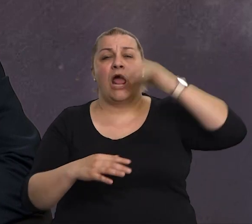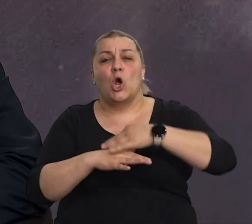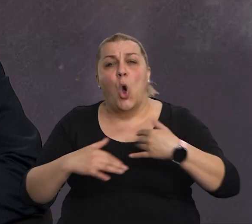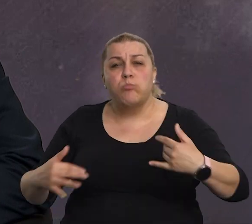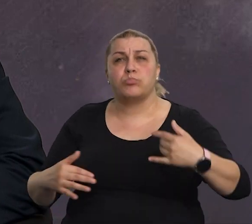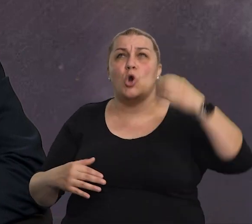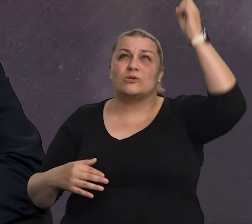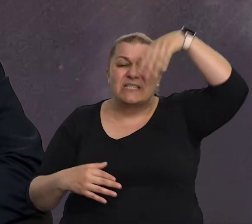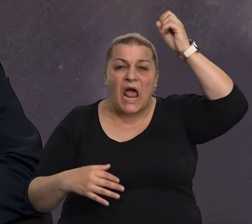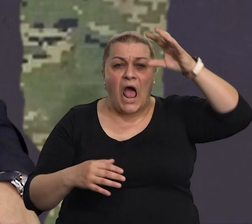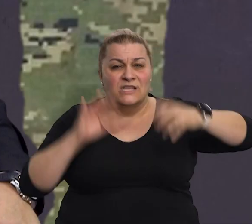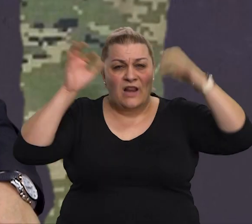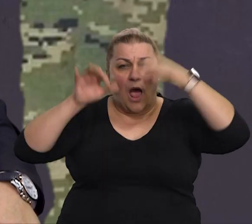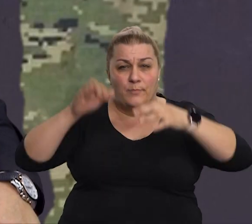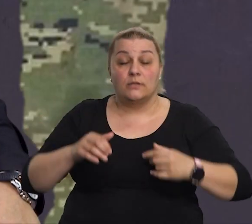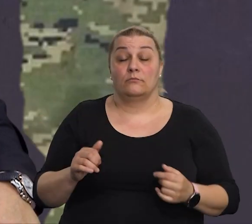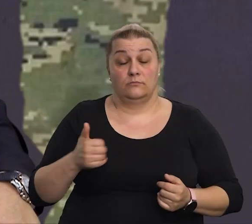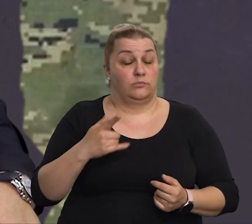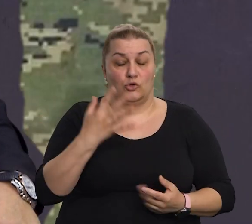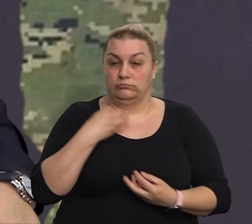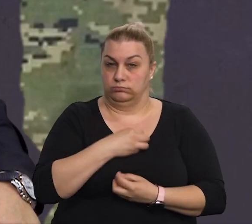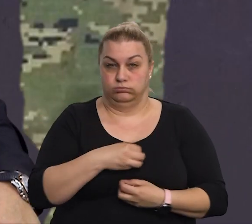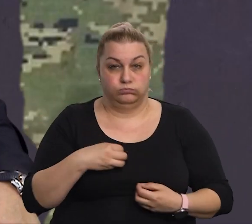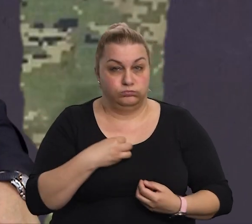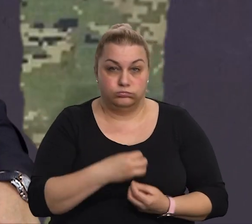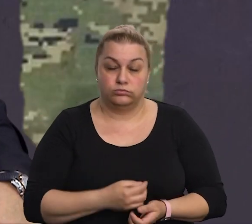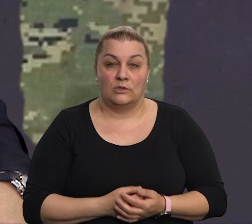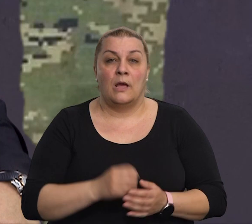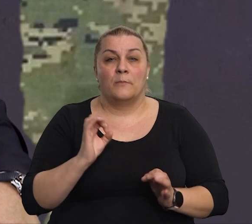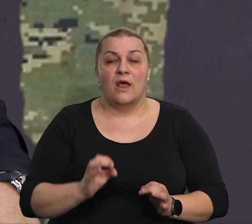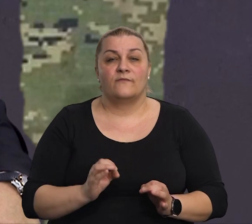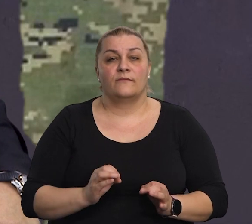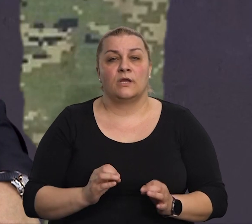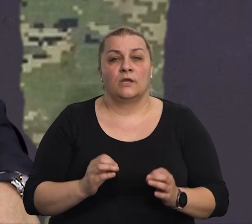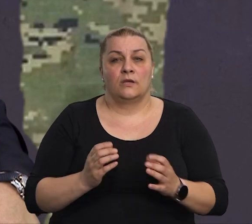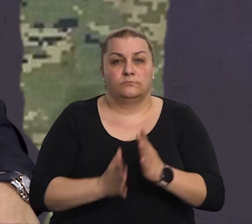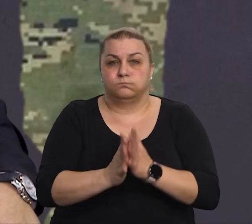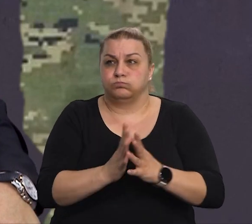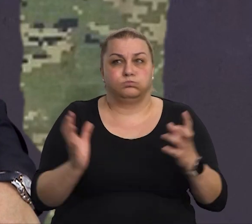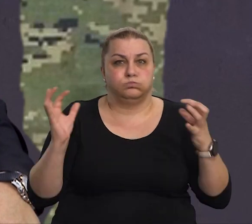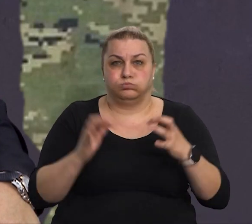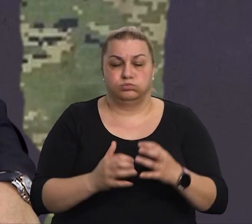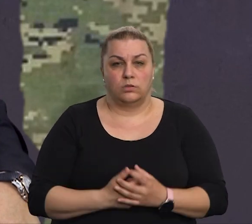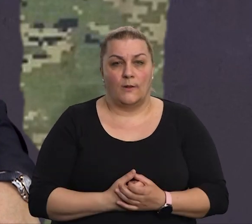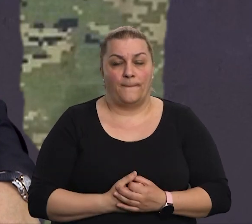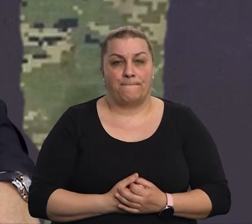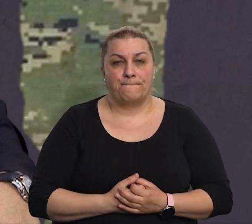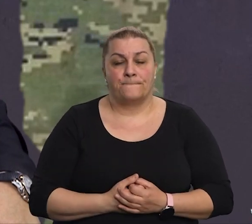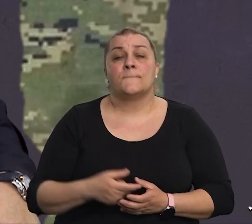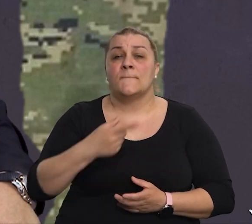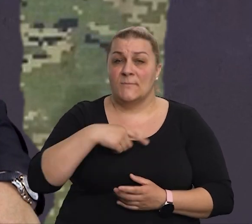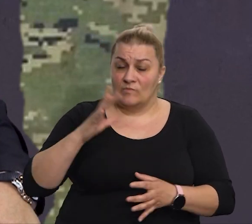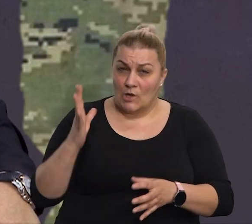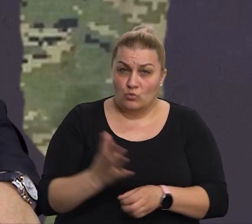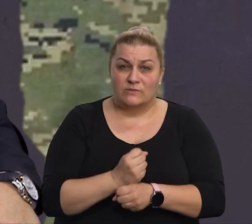pravi metaž je bio. naravno da je bio ovaj pravi metaž, no međutim, mi smo, uspili smo